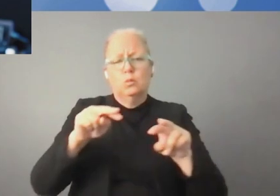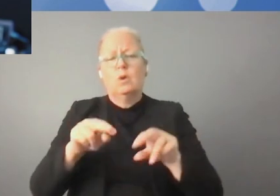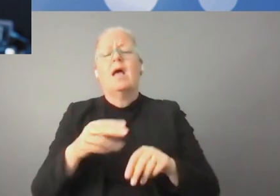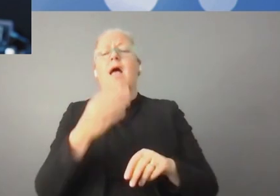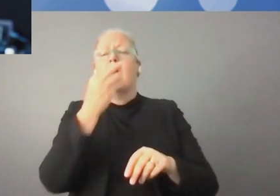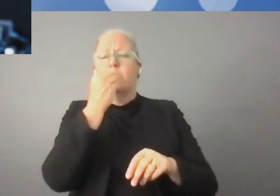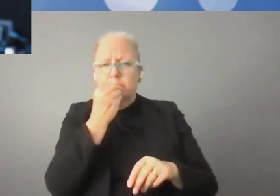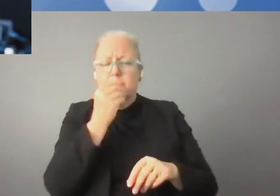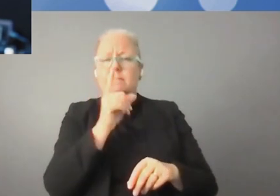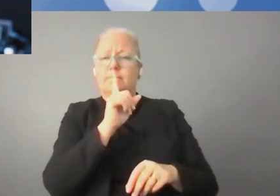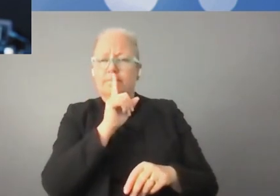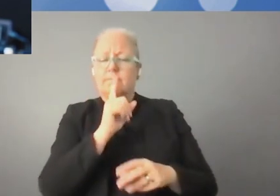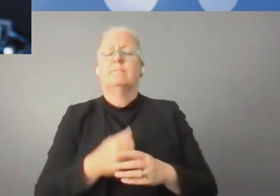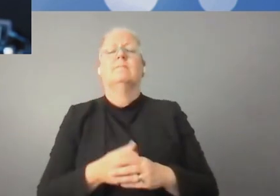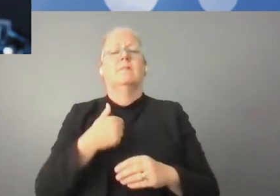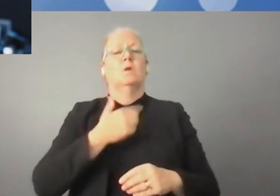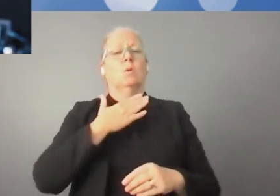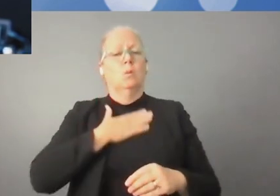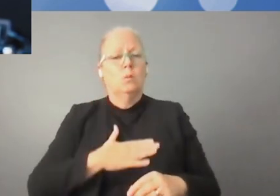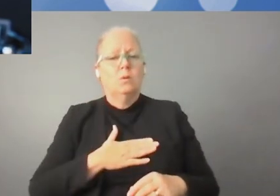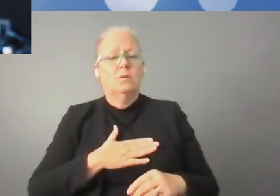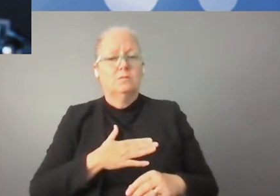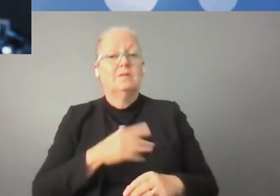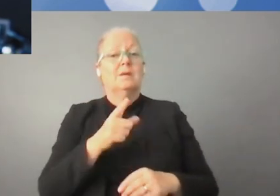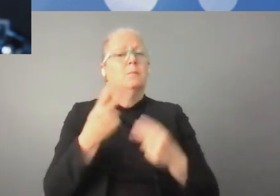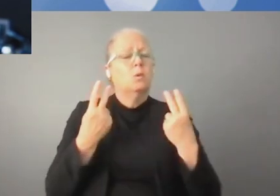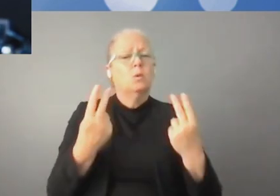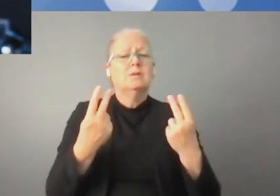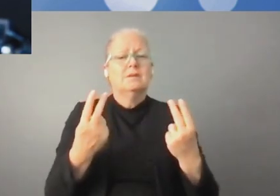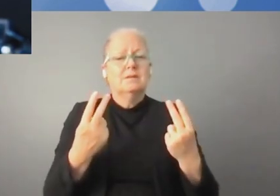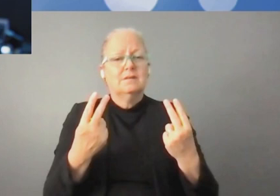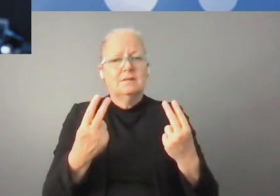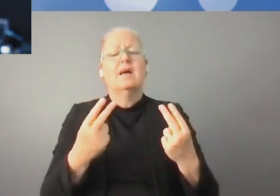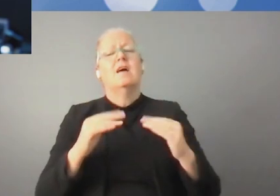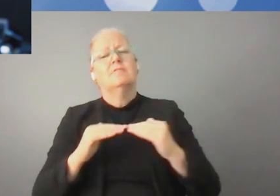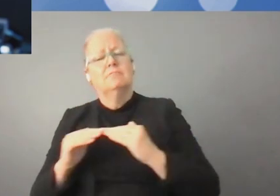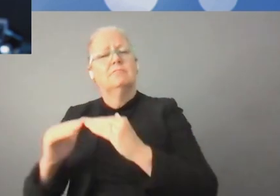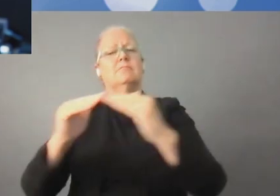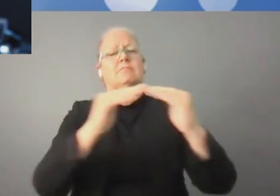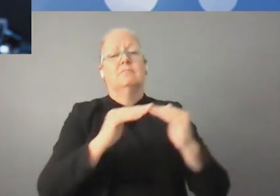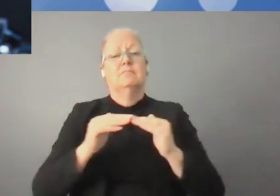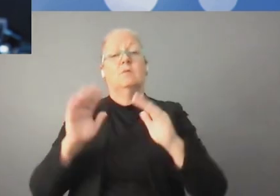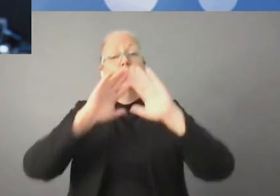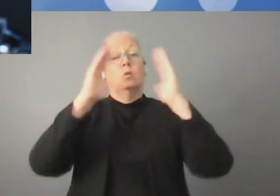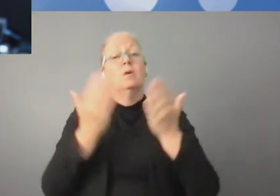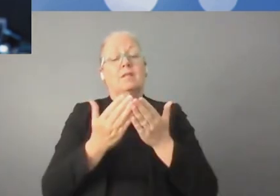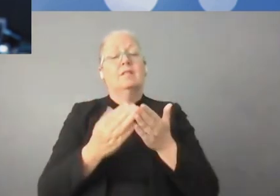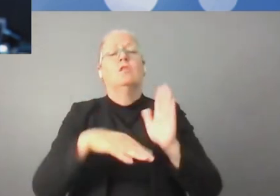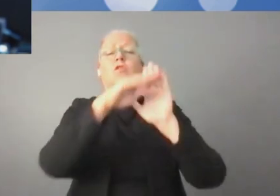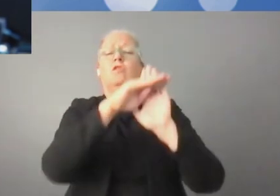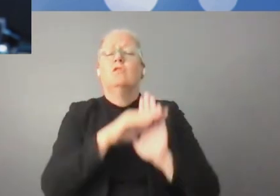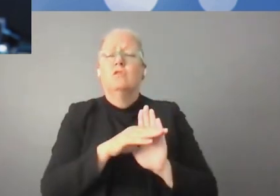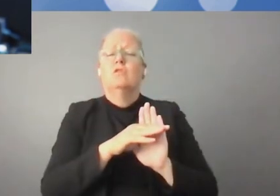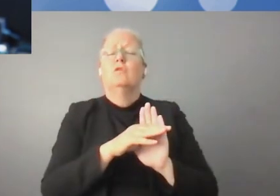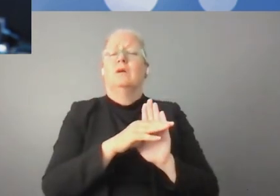sociale, la sécurité et la confidentialité. Je veux aussi remarquer que la question